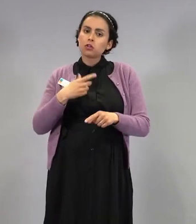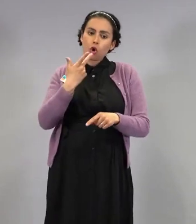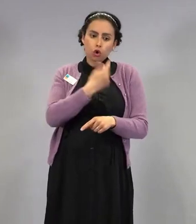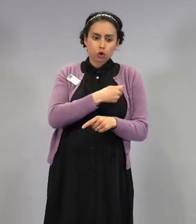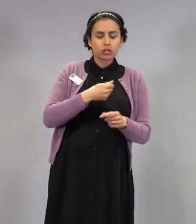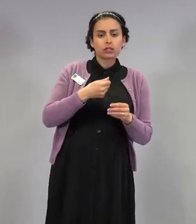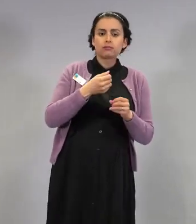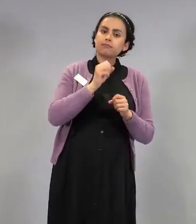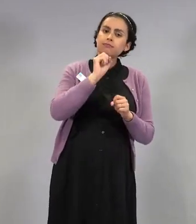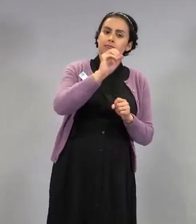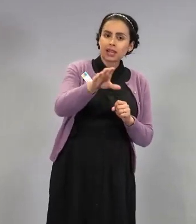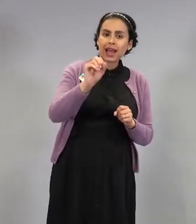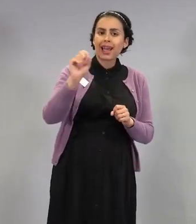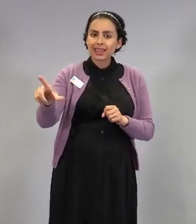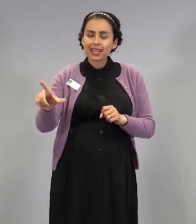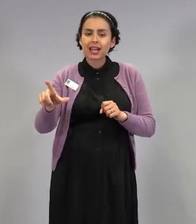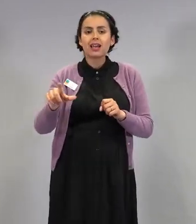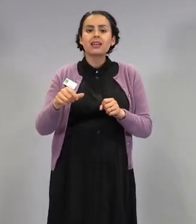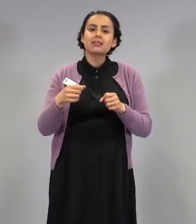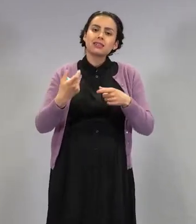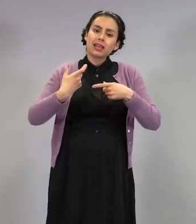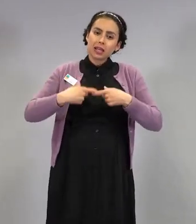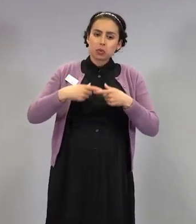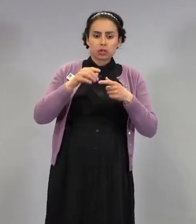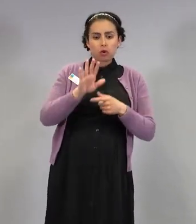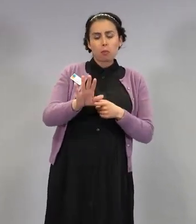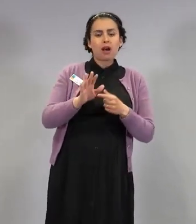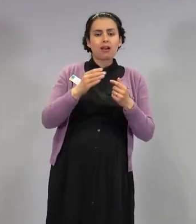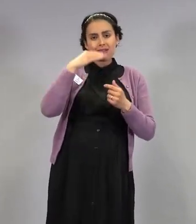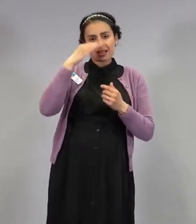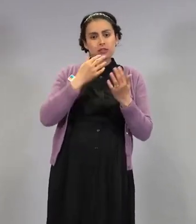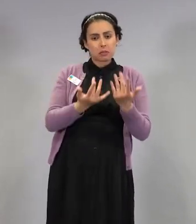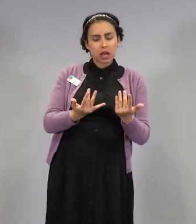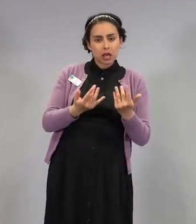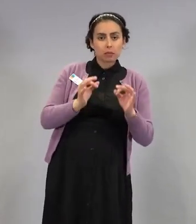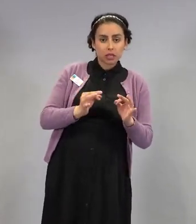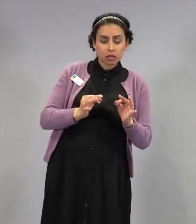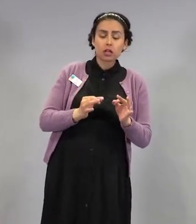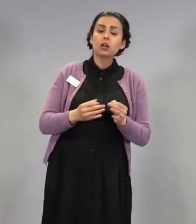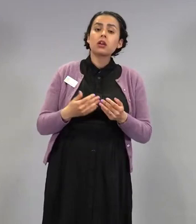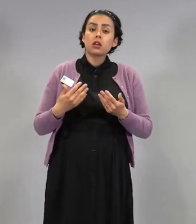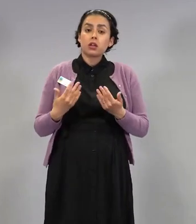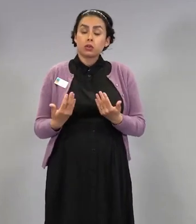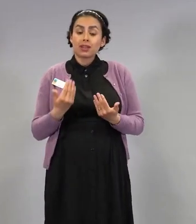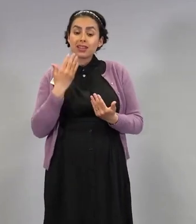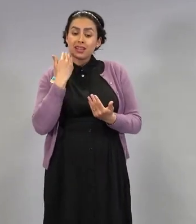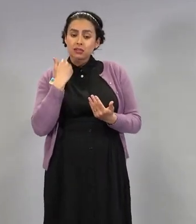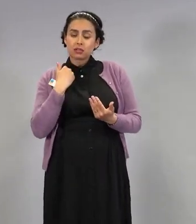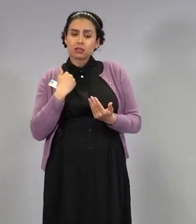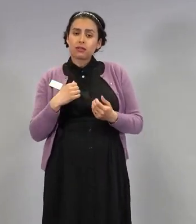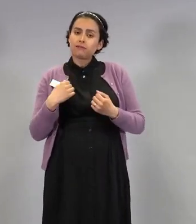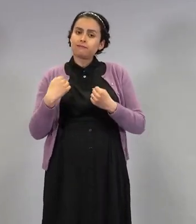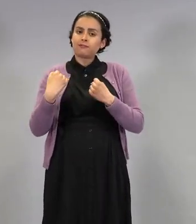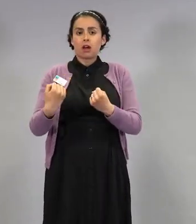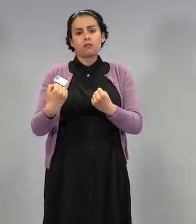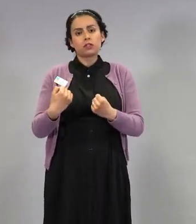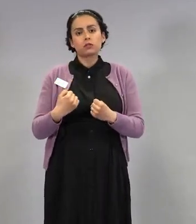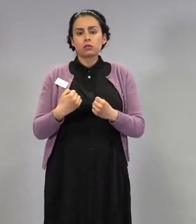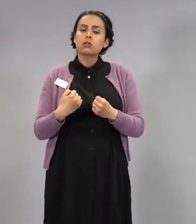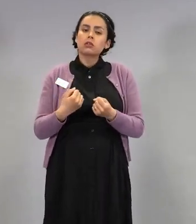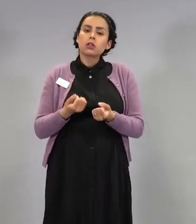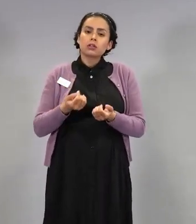väestömäärään, mitä heillä on. Nyt tuli myös voimaan se alueellinen lähettäminen